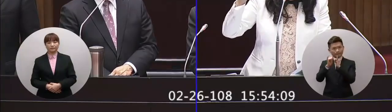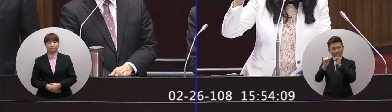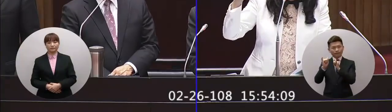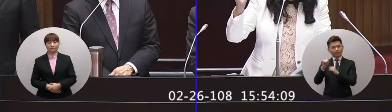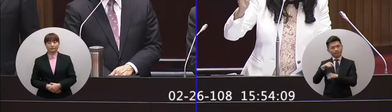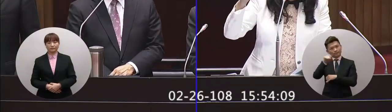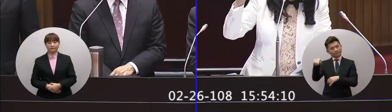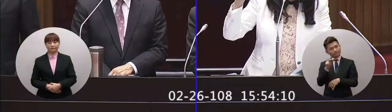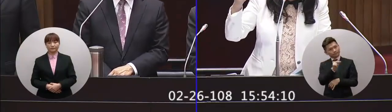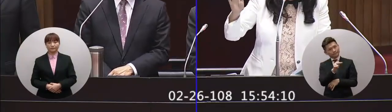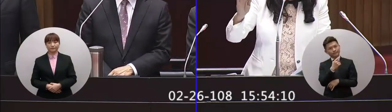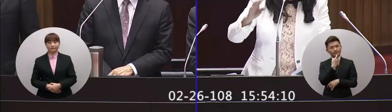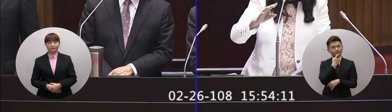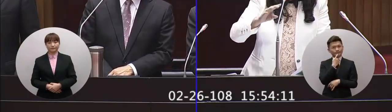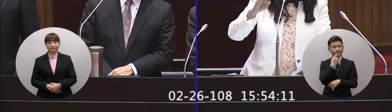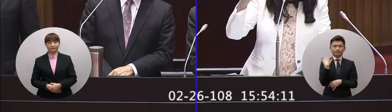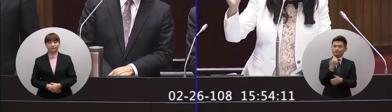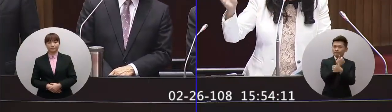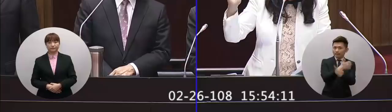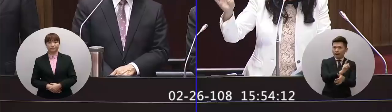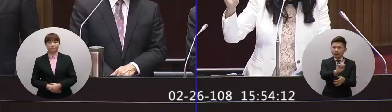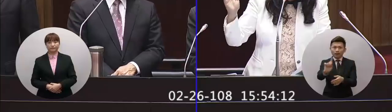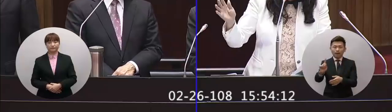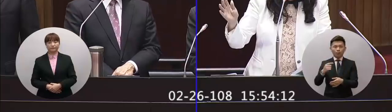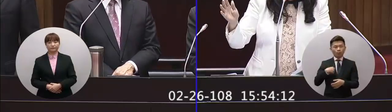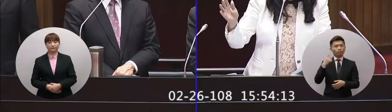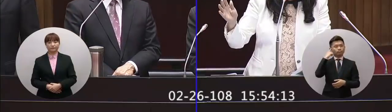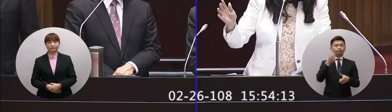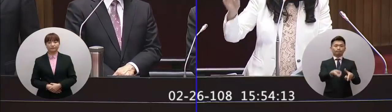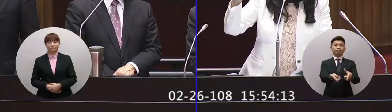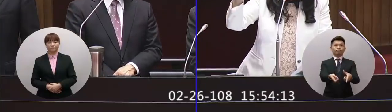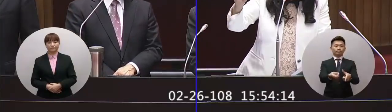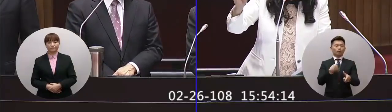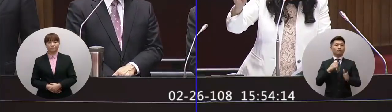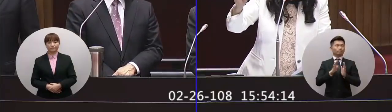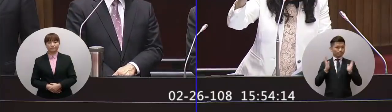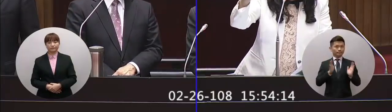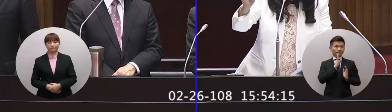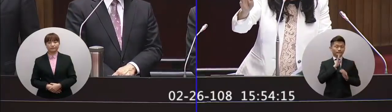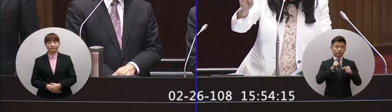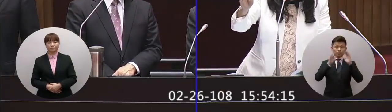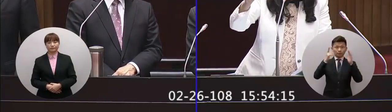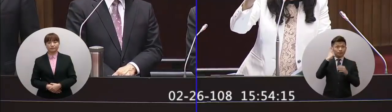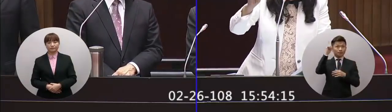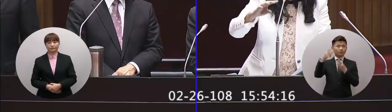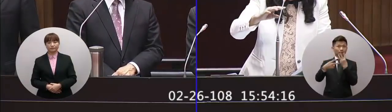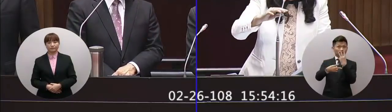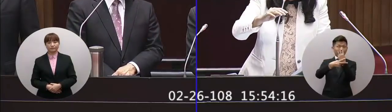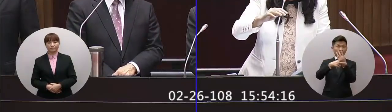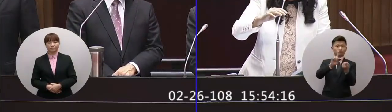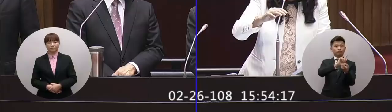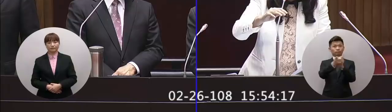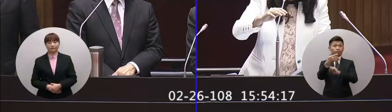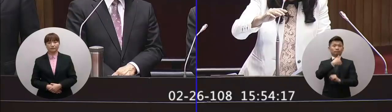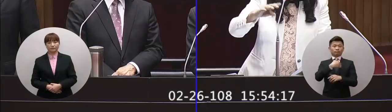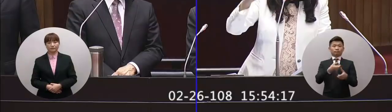對於這些所有歷史上的經歷的事情我都抱著正面跟公開的態度所以中正紀念堂可以轉型作為政治